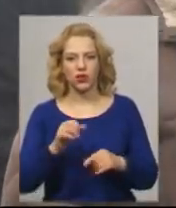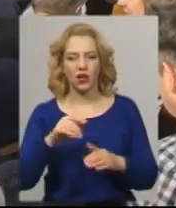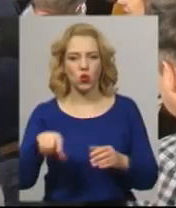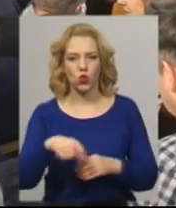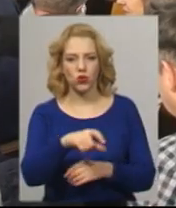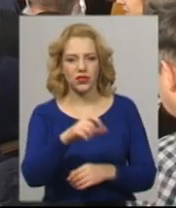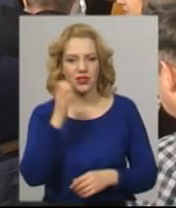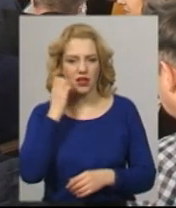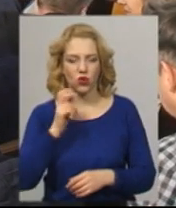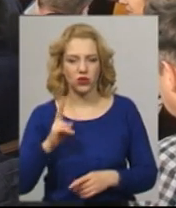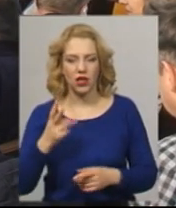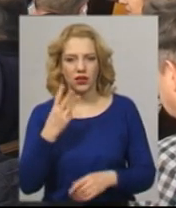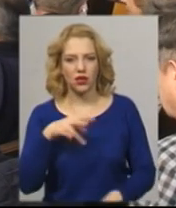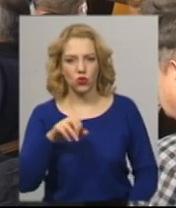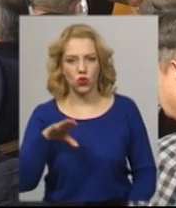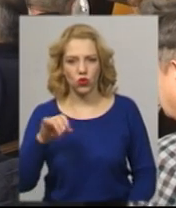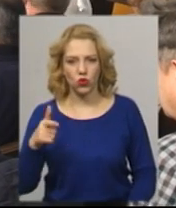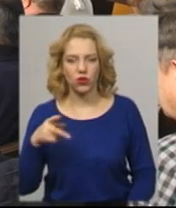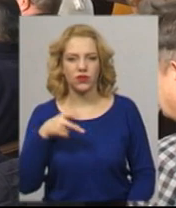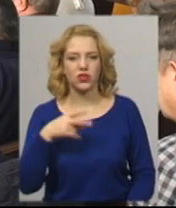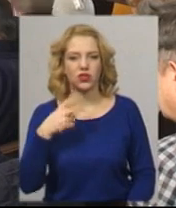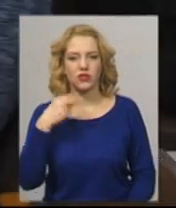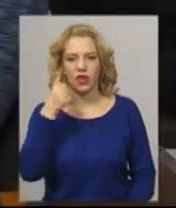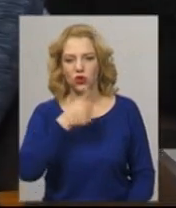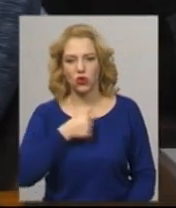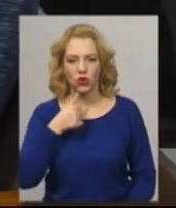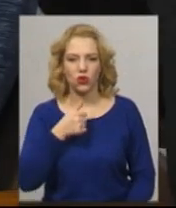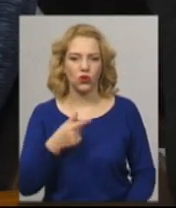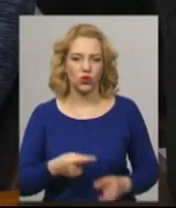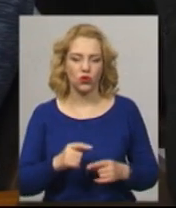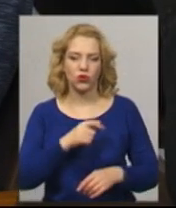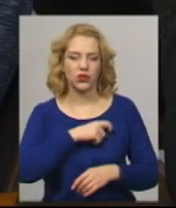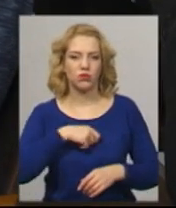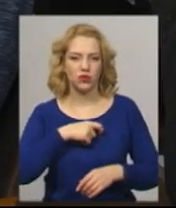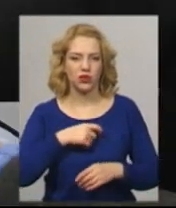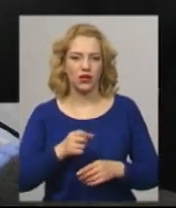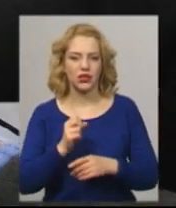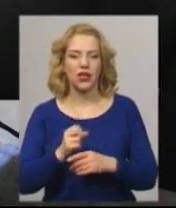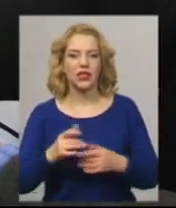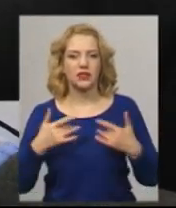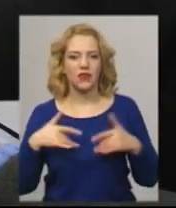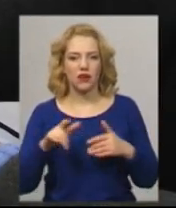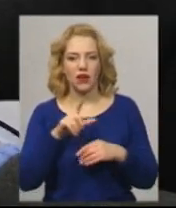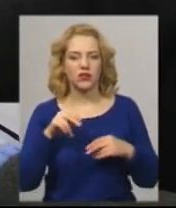Вимоги тіш. 3 лютого 2020 року на сесії районної ради депутати своїм рішенням звільняють з посади ВО директора Олену Фурсову та